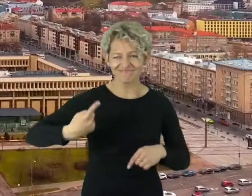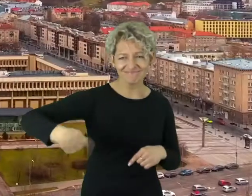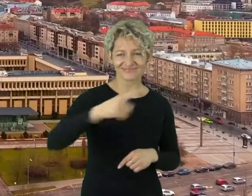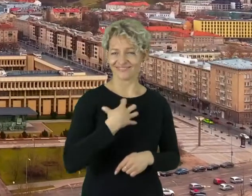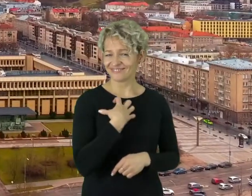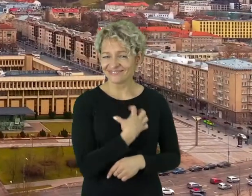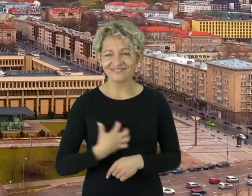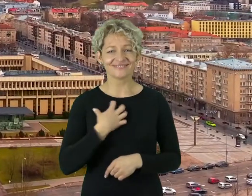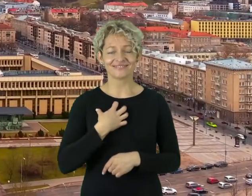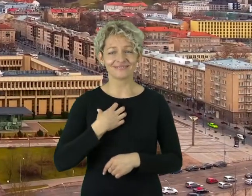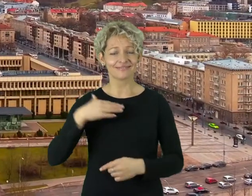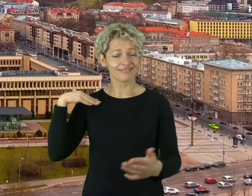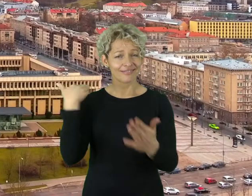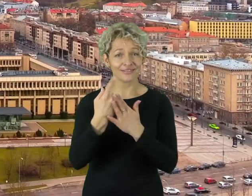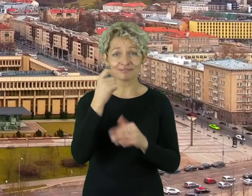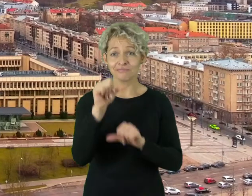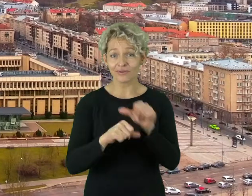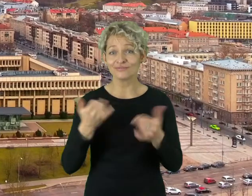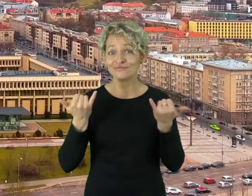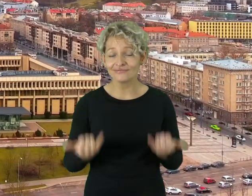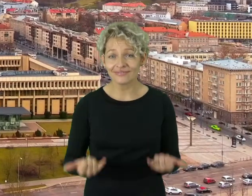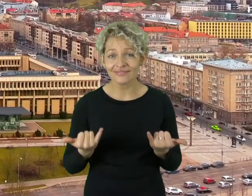svarbi. Prieš šimtą metų ir šiandien.